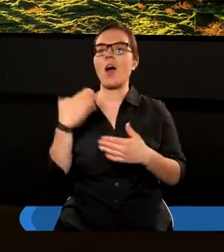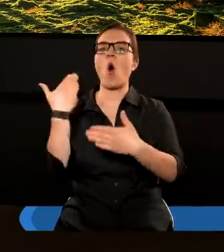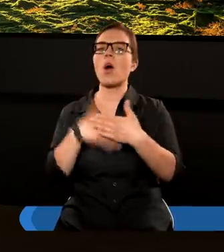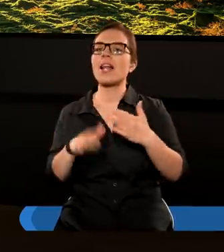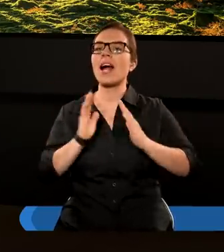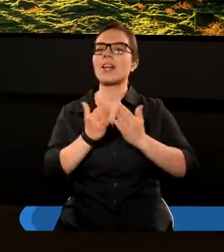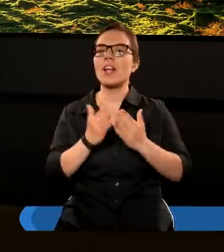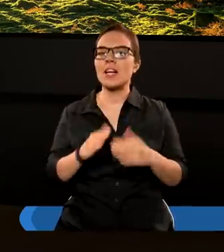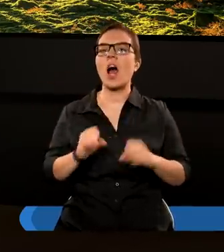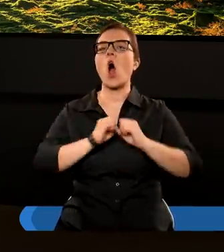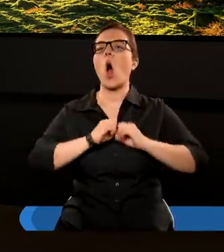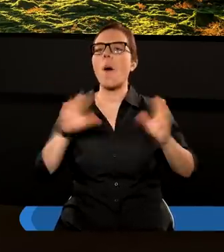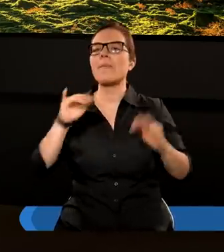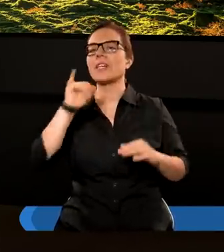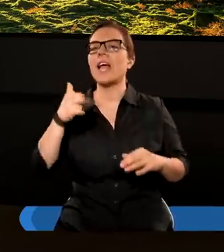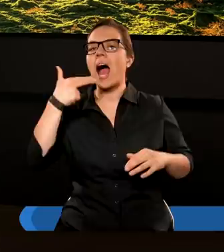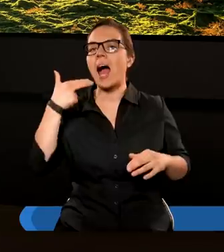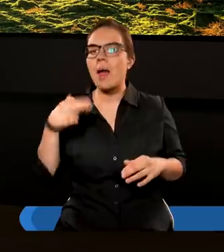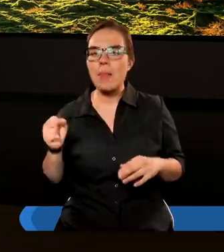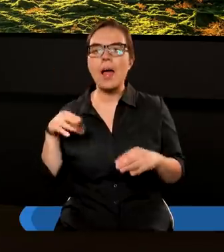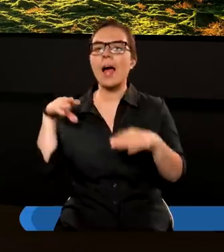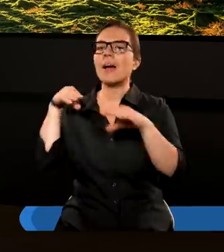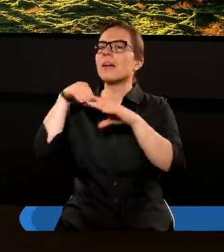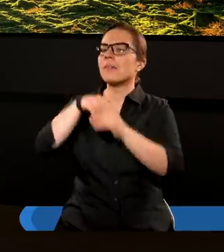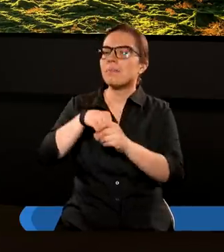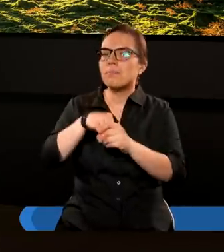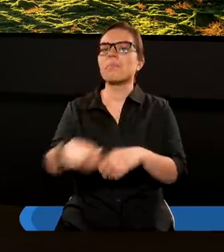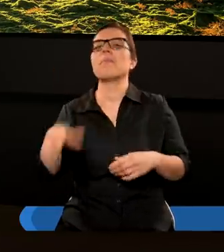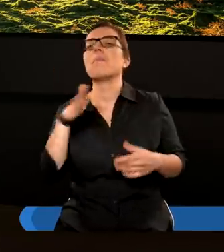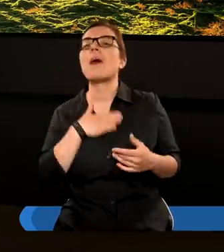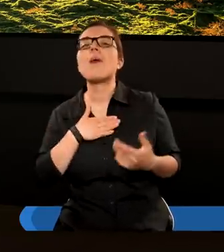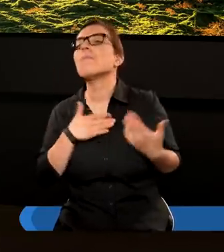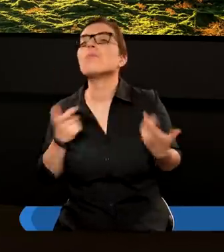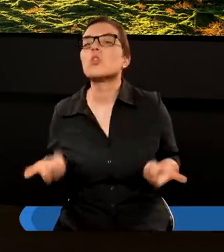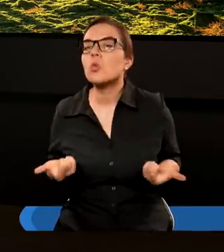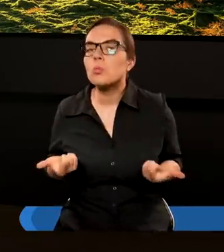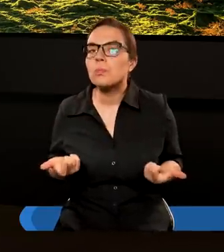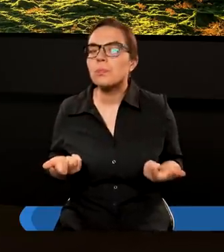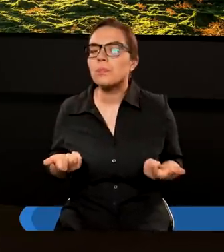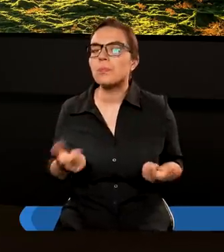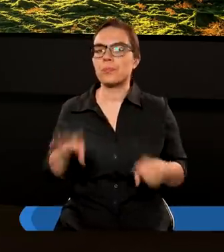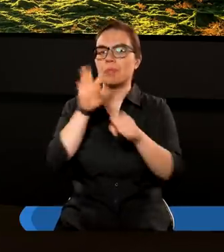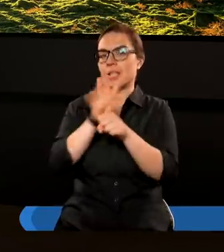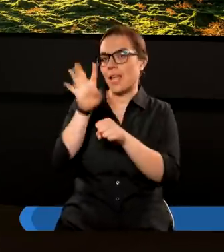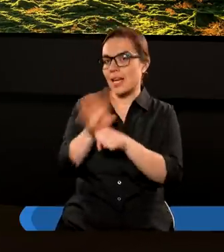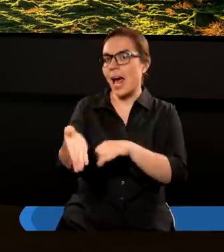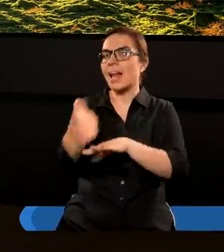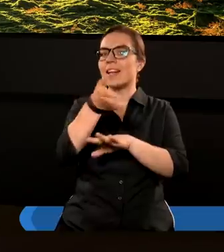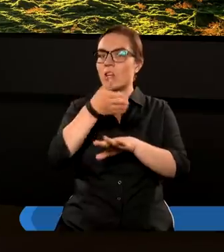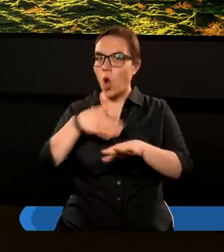Objawienia Świętego Jana mamy w 14